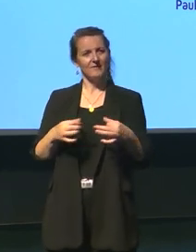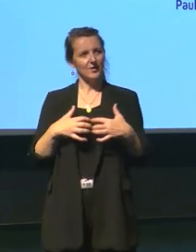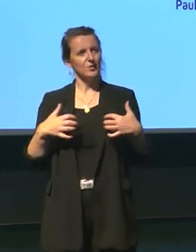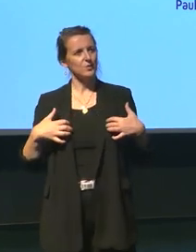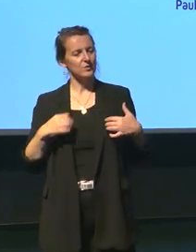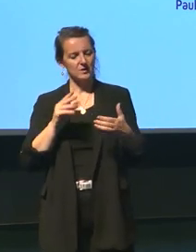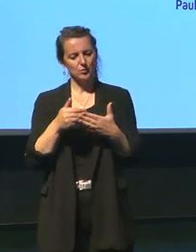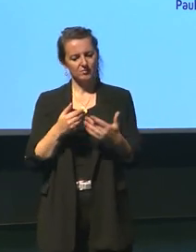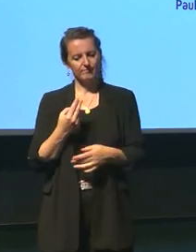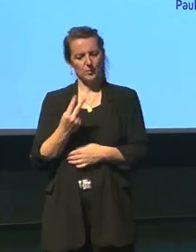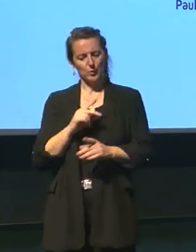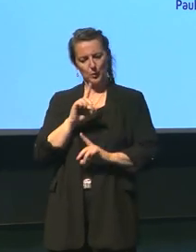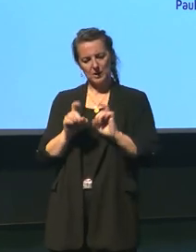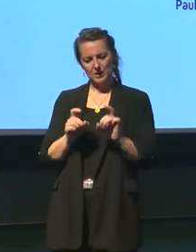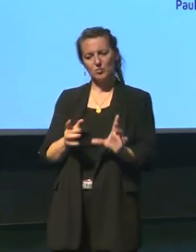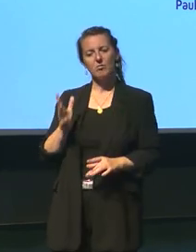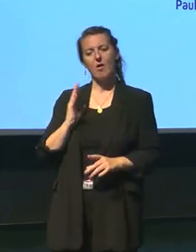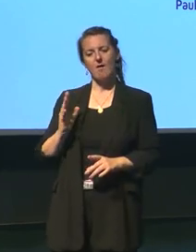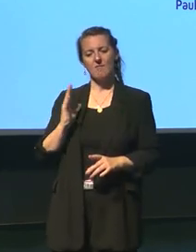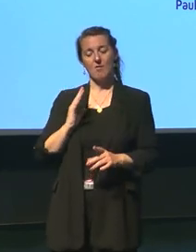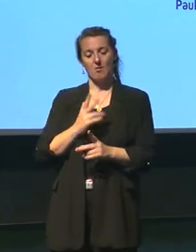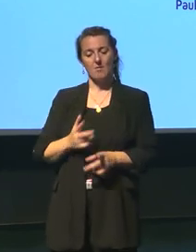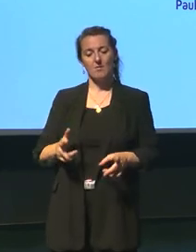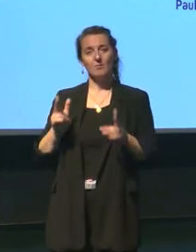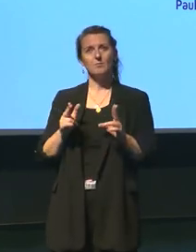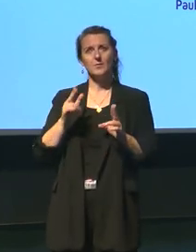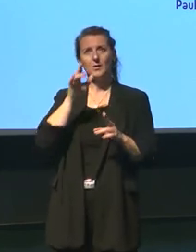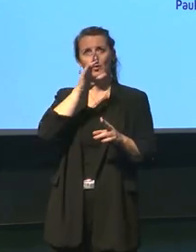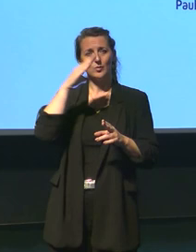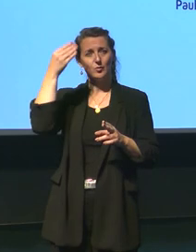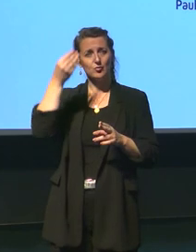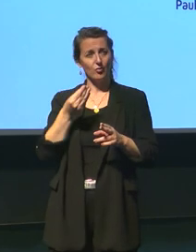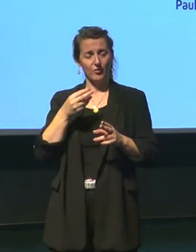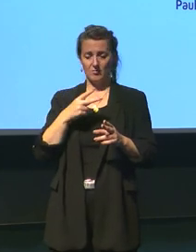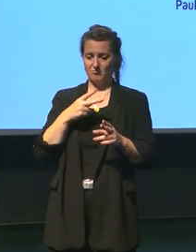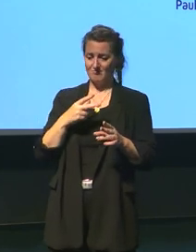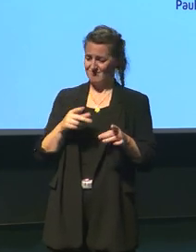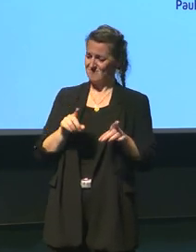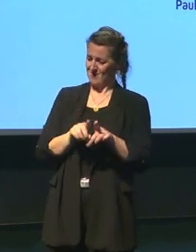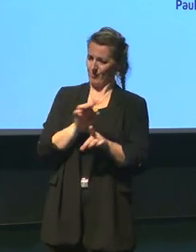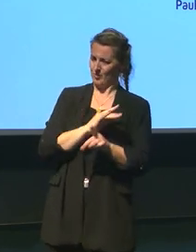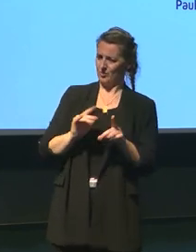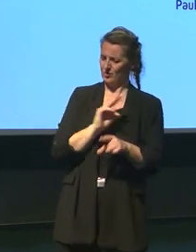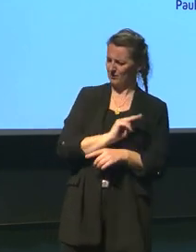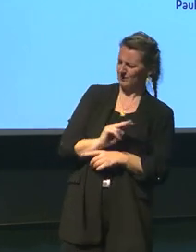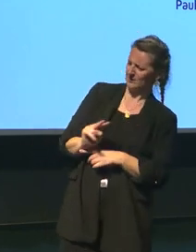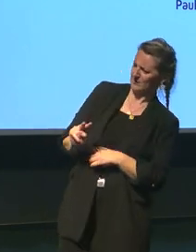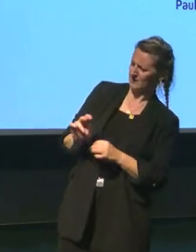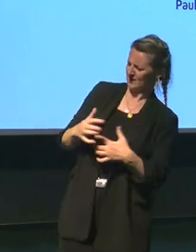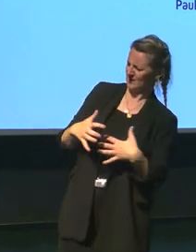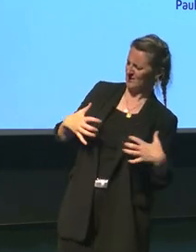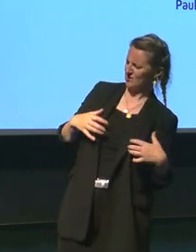questions est-ce qu'à l'époque de Jules Verne il y avait une défiance de la société envers la science